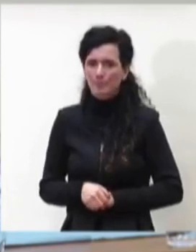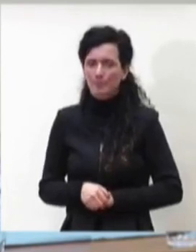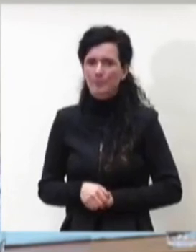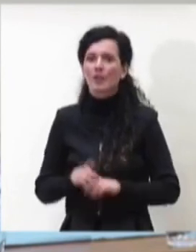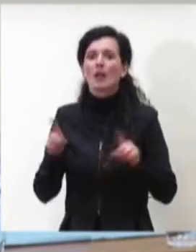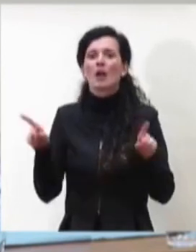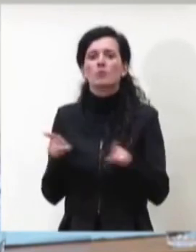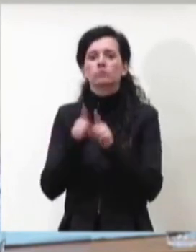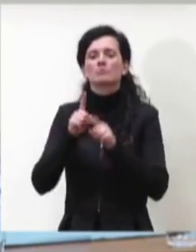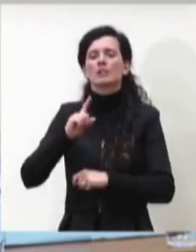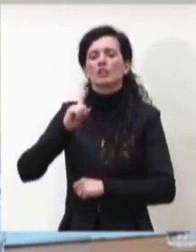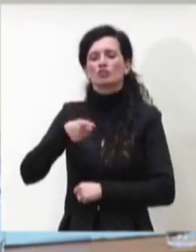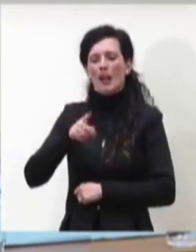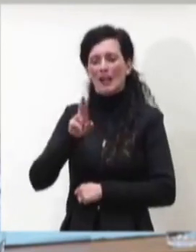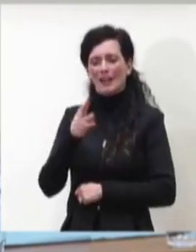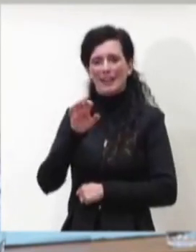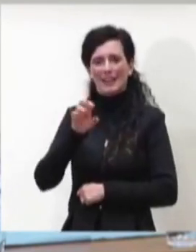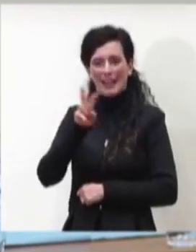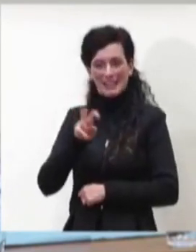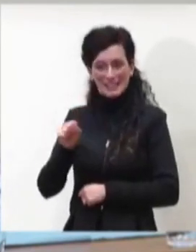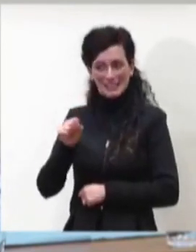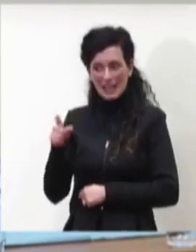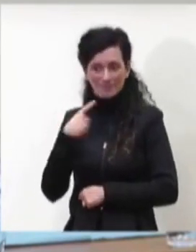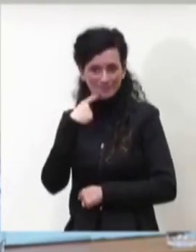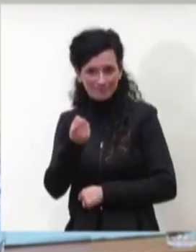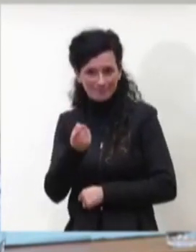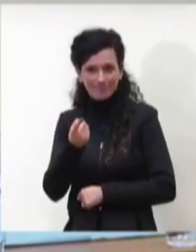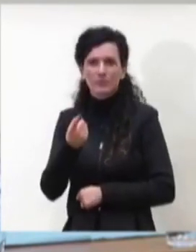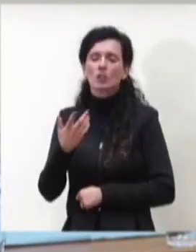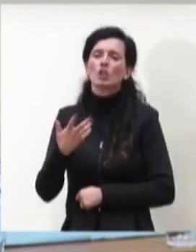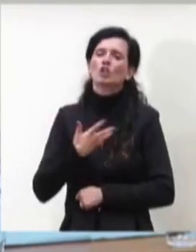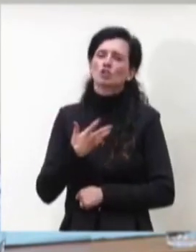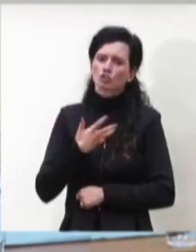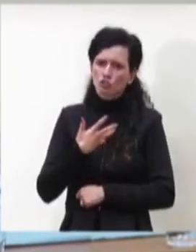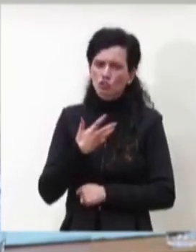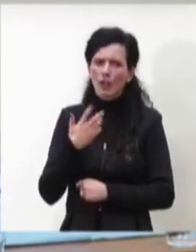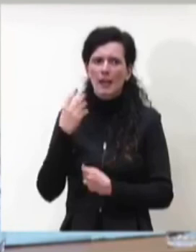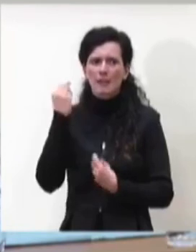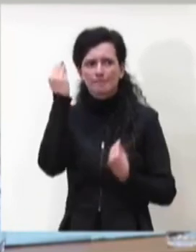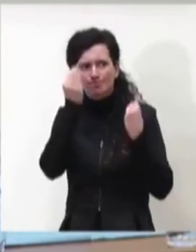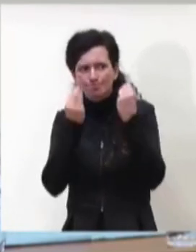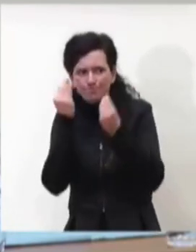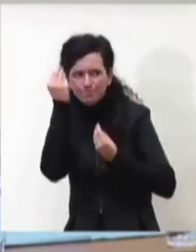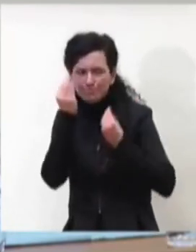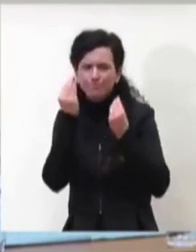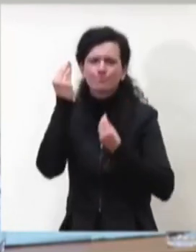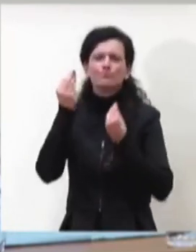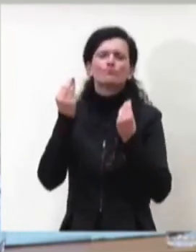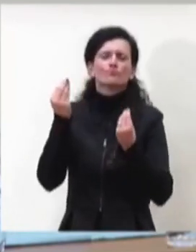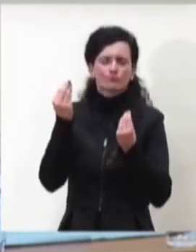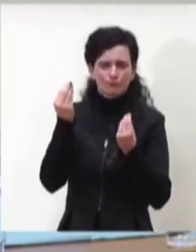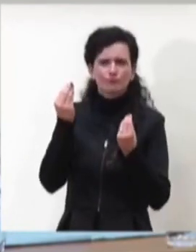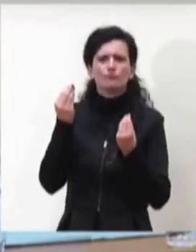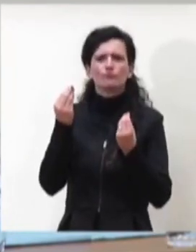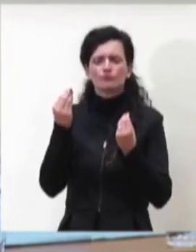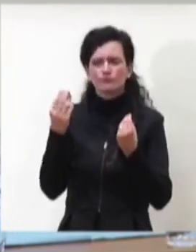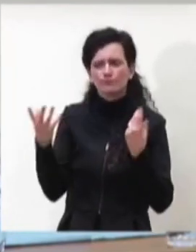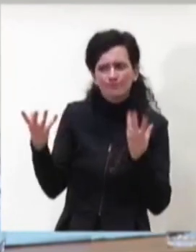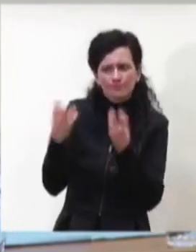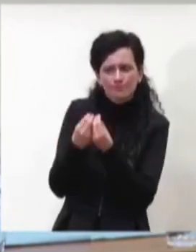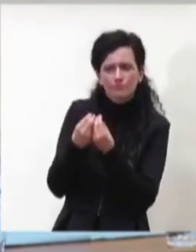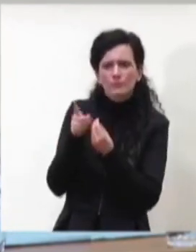Rezza c'è una riflessione e un'interazione anche con le società